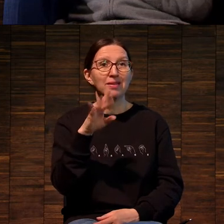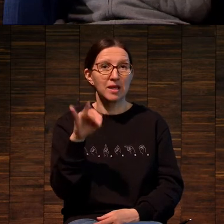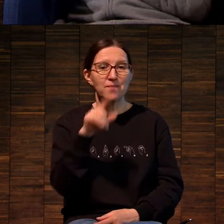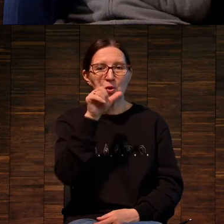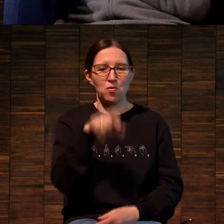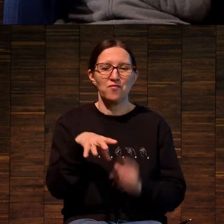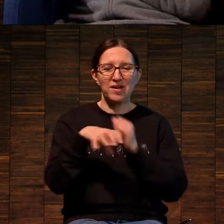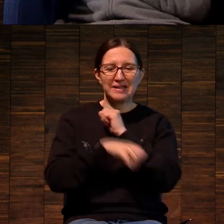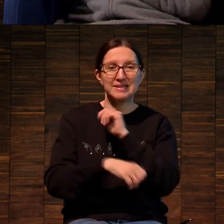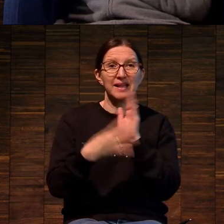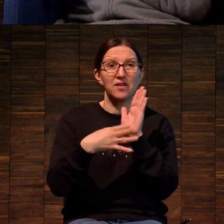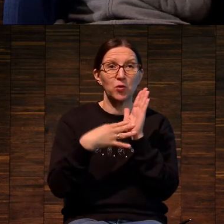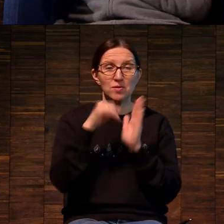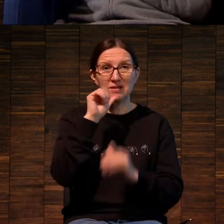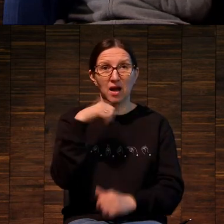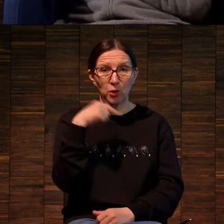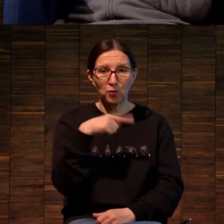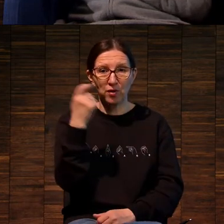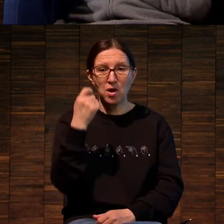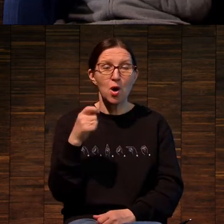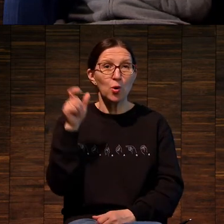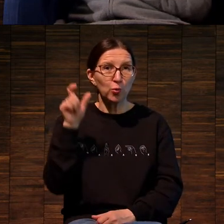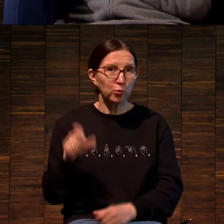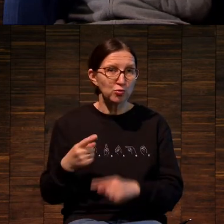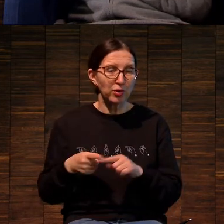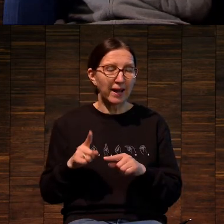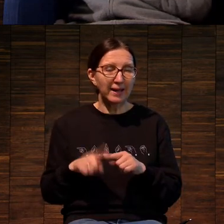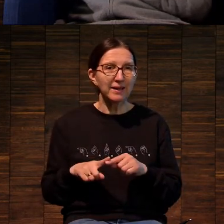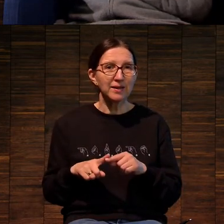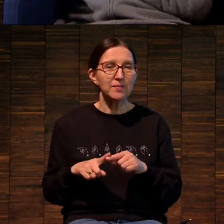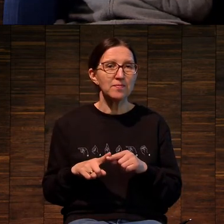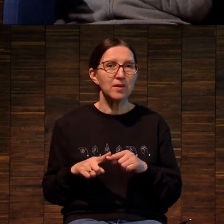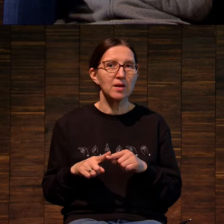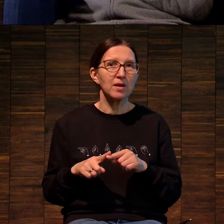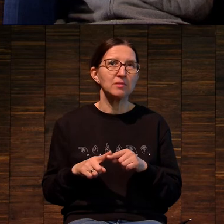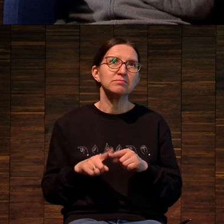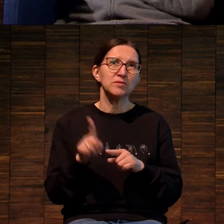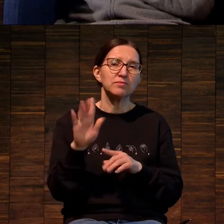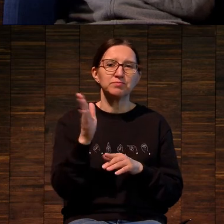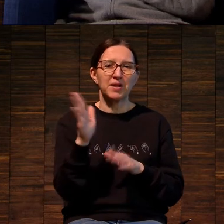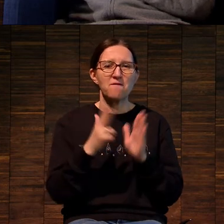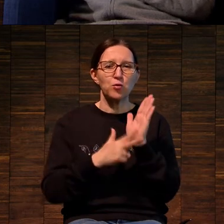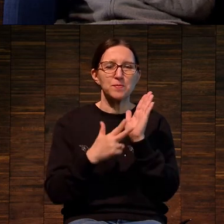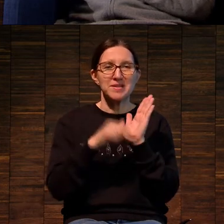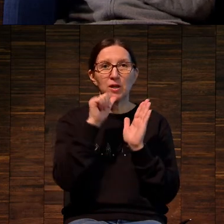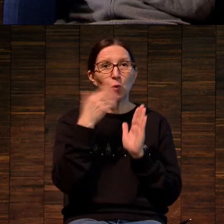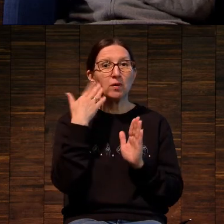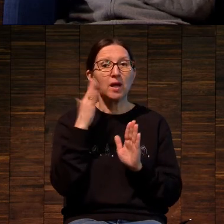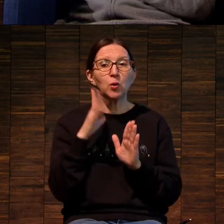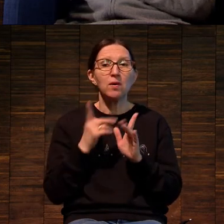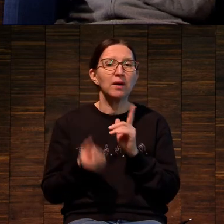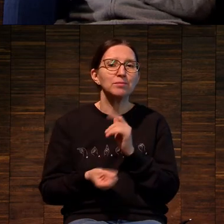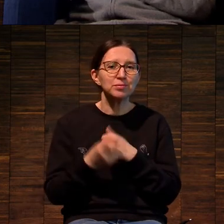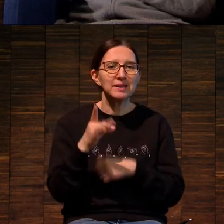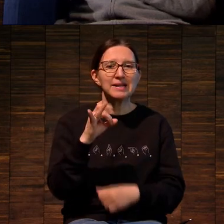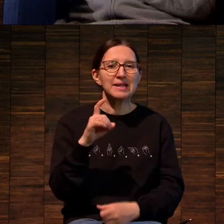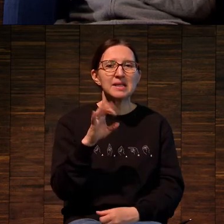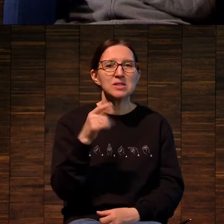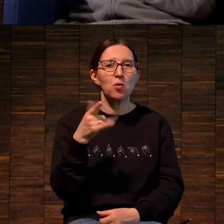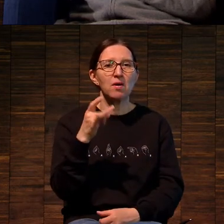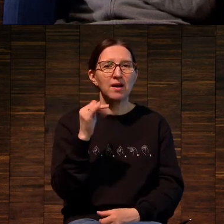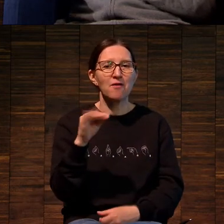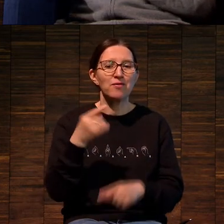конце 90-х, в 80-х годах, когда только появились резографы, цифровые